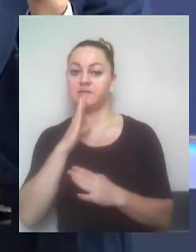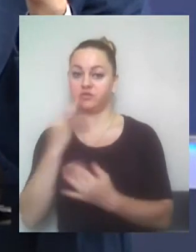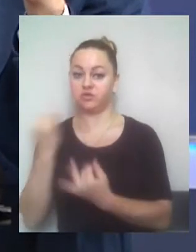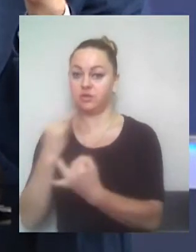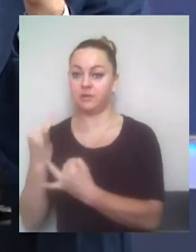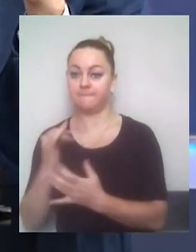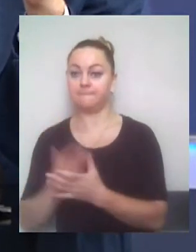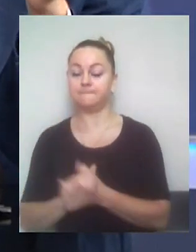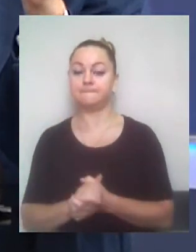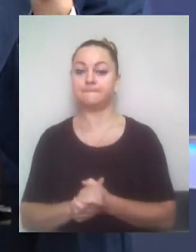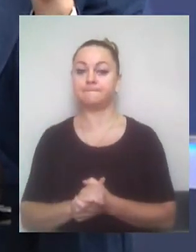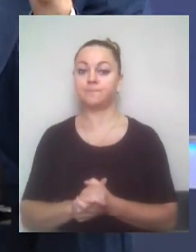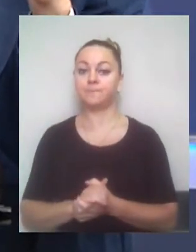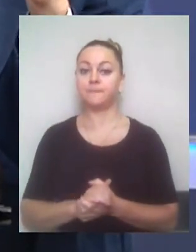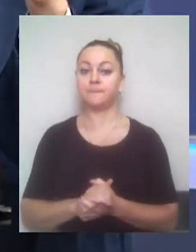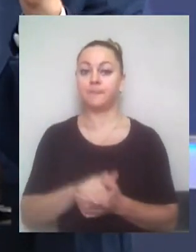саме про юридичну складову.